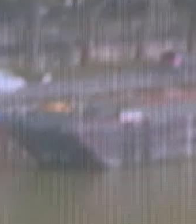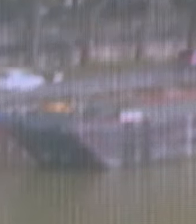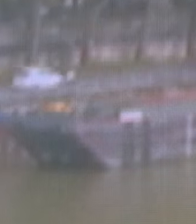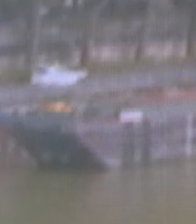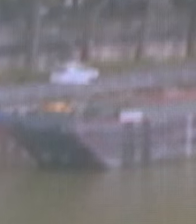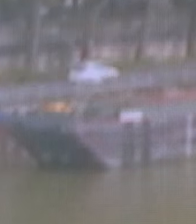chiffres, c'est terminé.